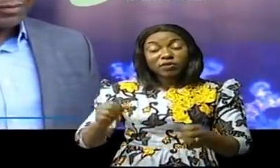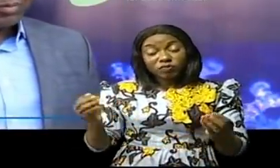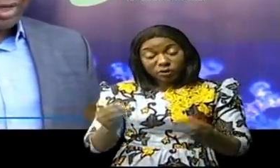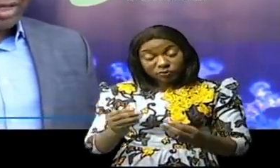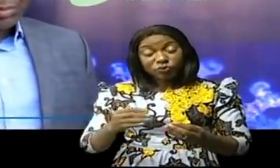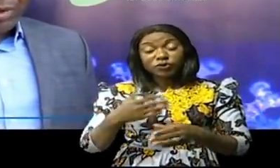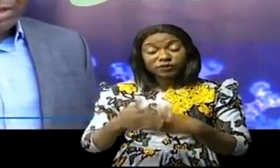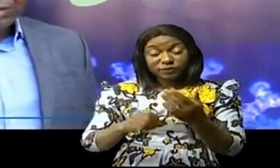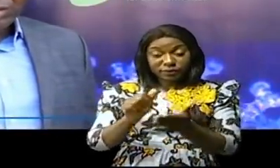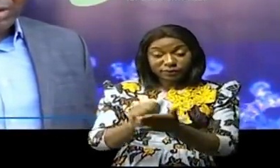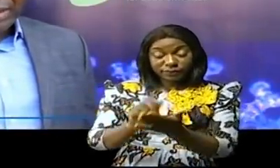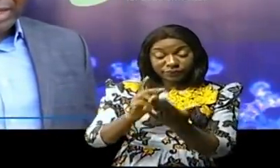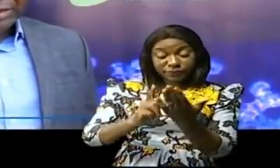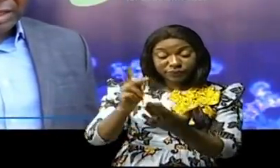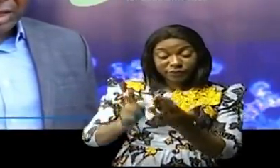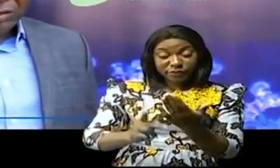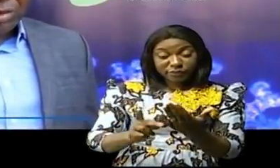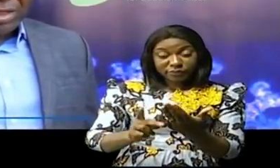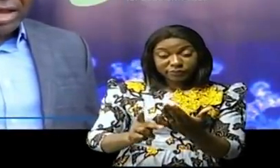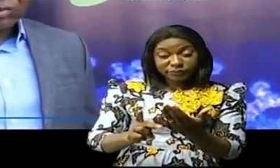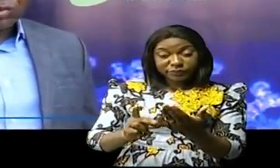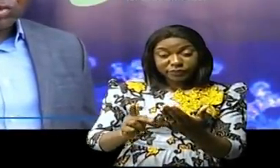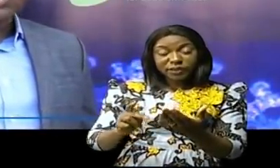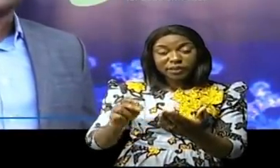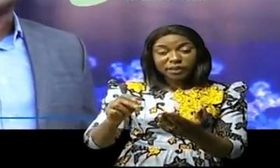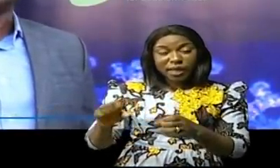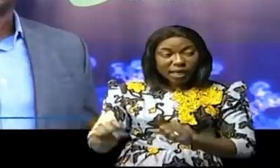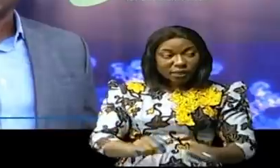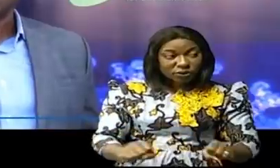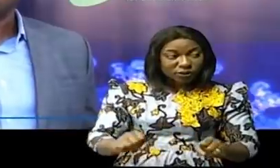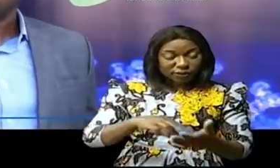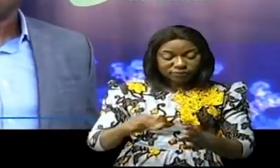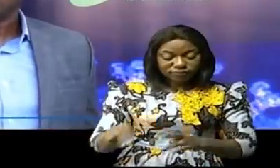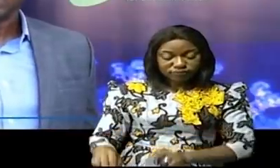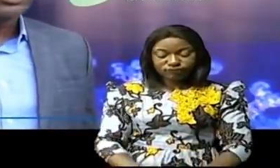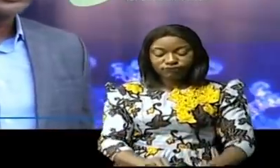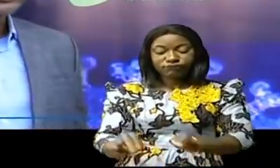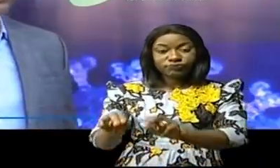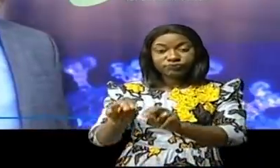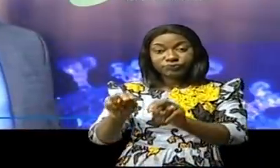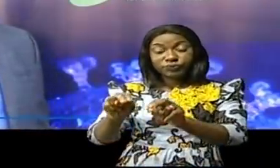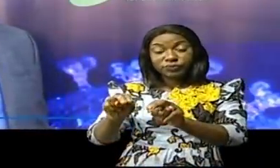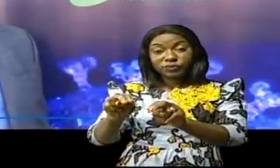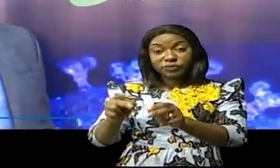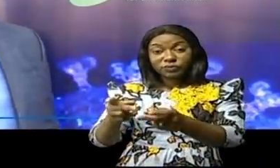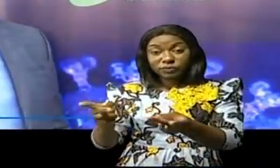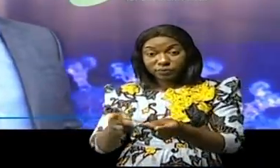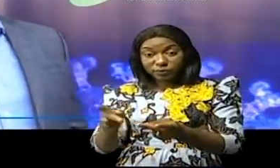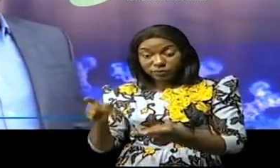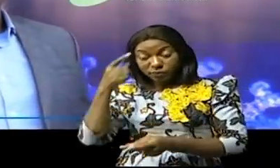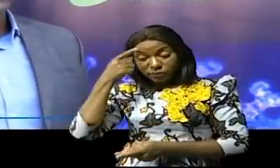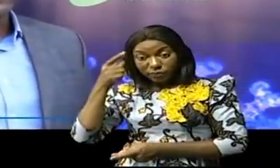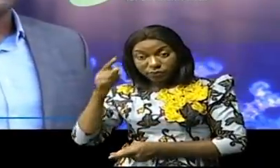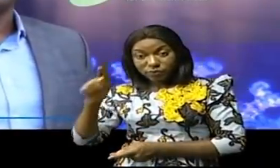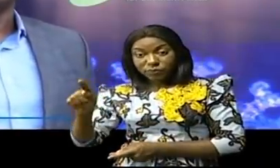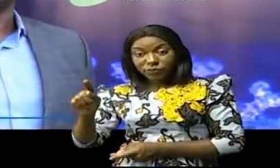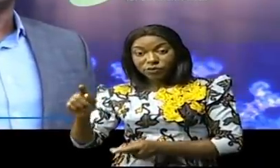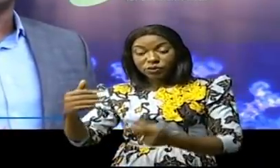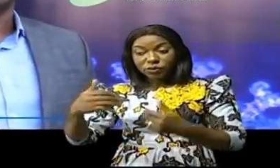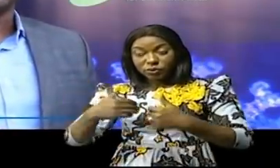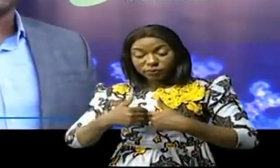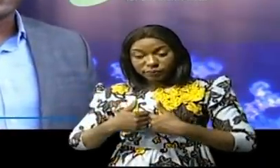a fait. Et ce plan national d'accélération, il y a toute une stratégie, cette stratégie pour qu'on ait